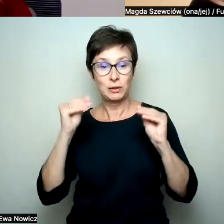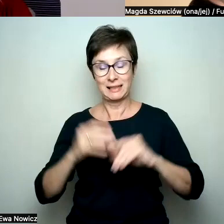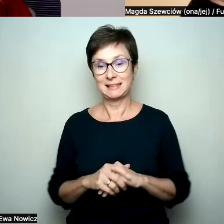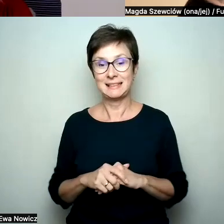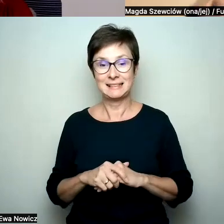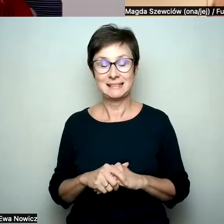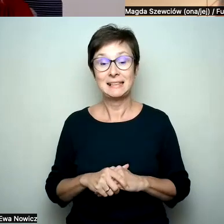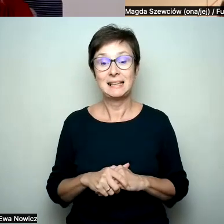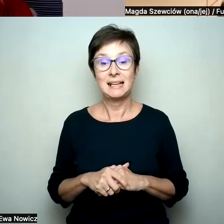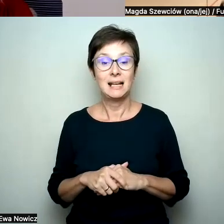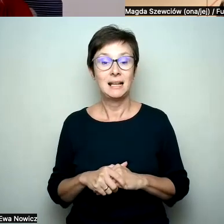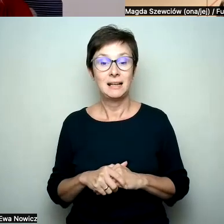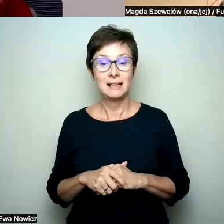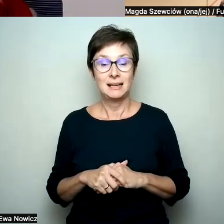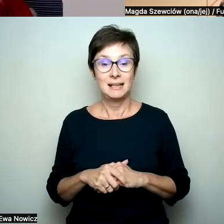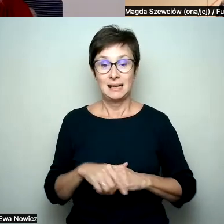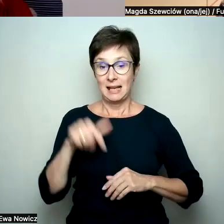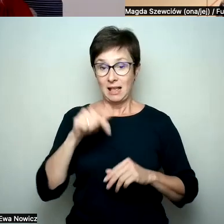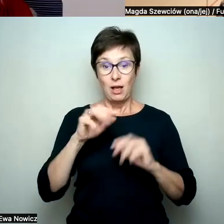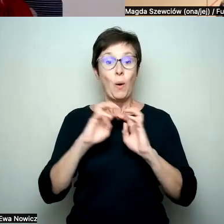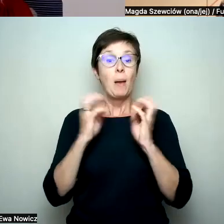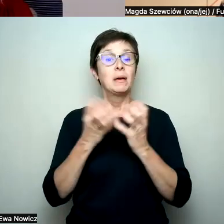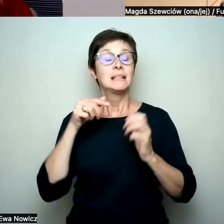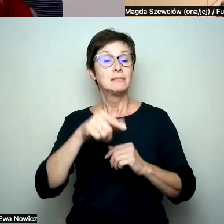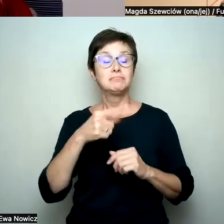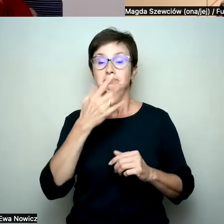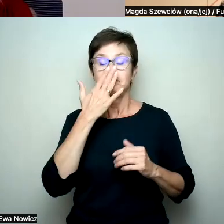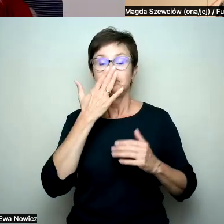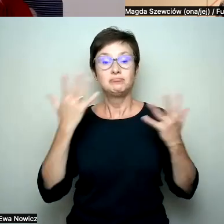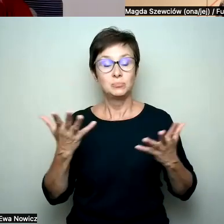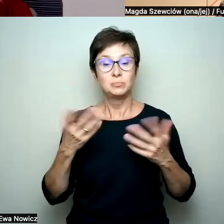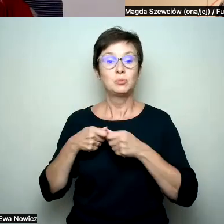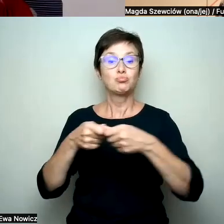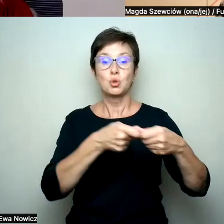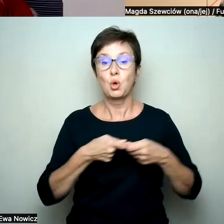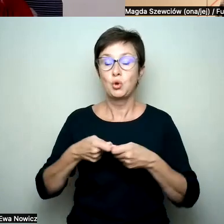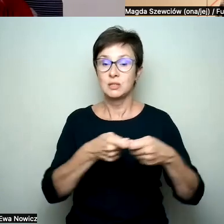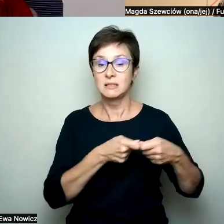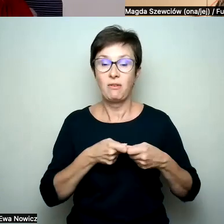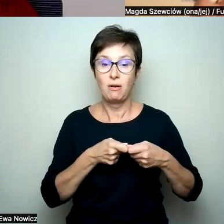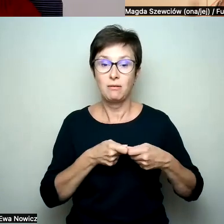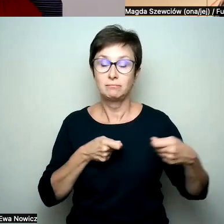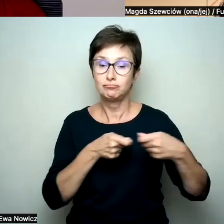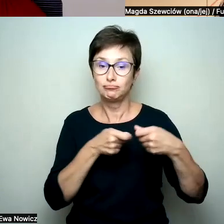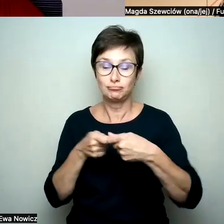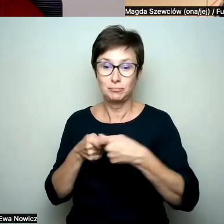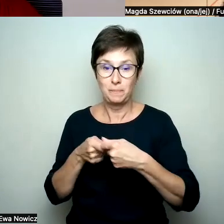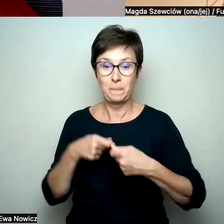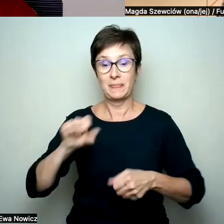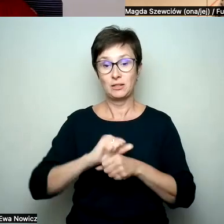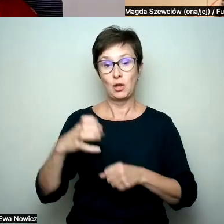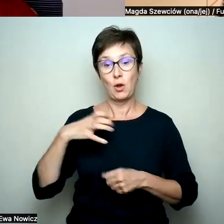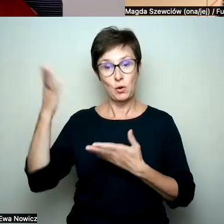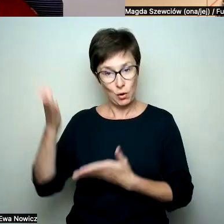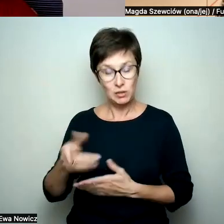I teraz. Ten webinar dotyczy sojusznictwa. Mamy tutaj naszą gościnę. Ale